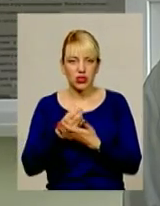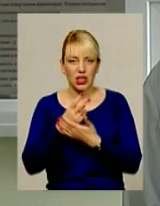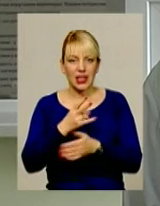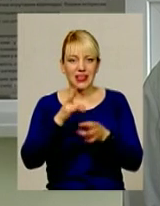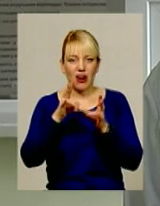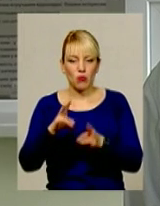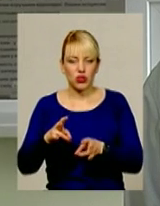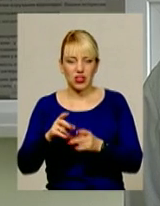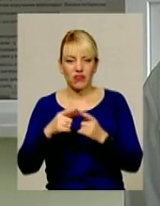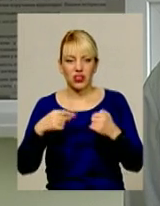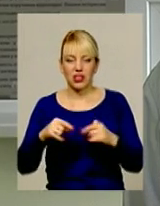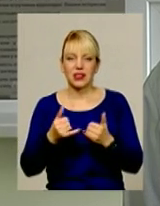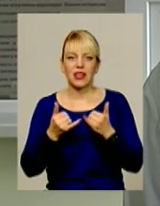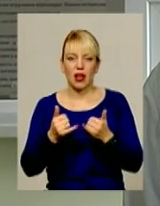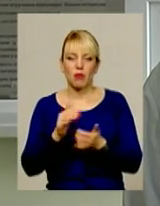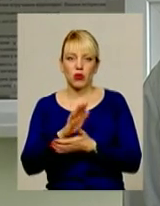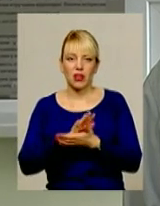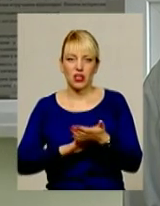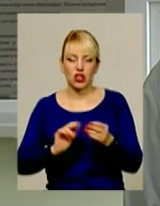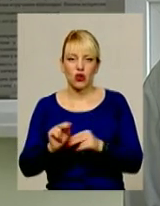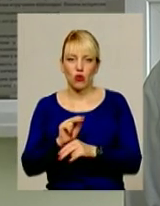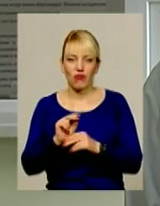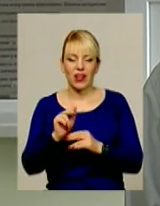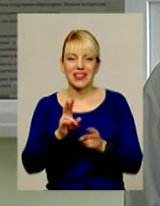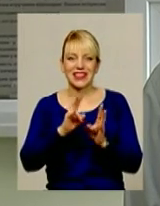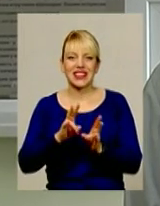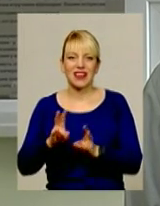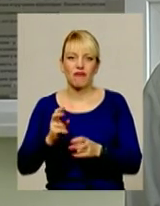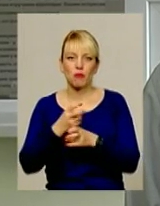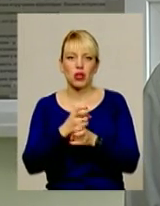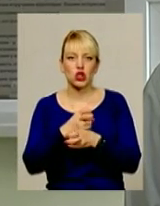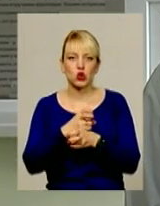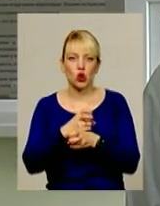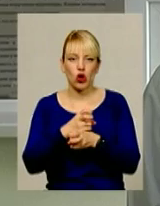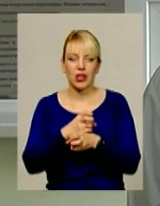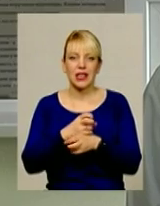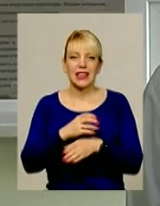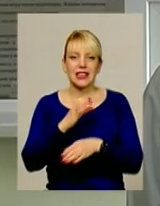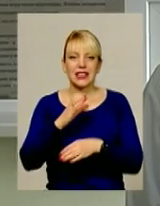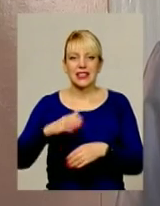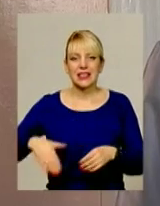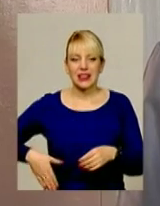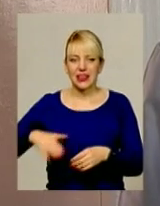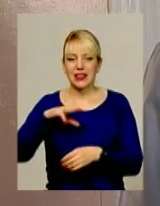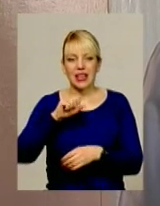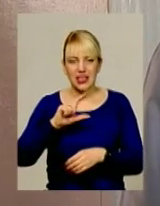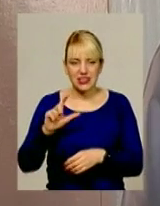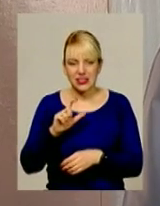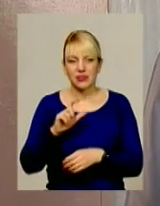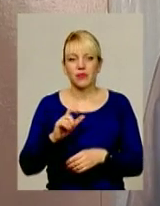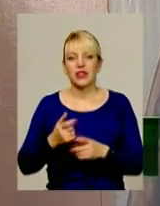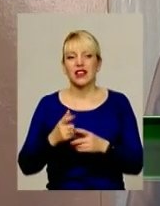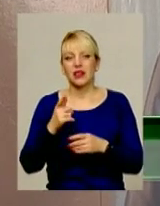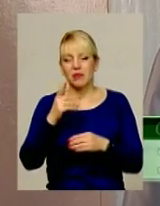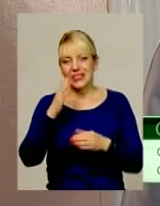для подальшого лікування з приводу травм кісток стегна і тазу. Стан її близький до